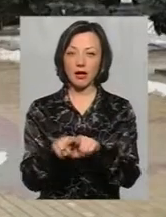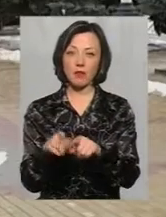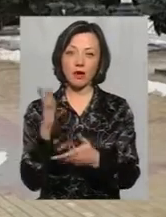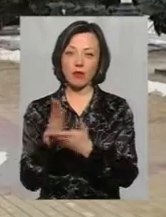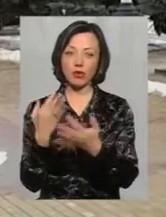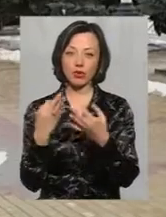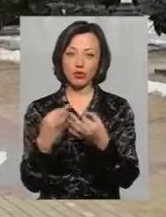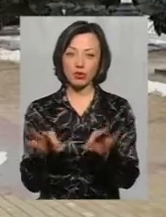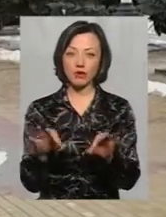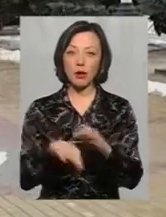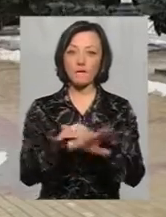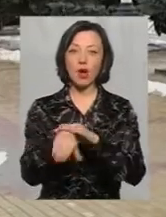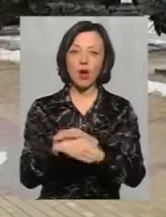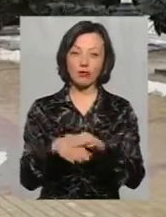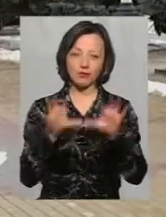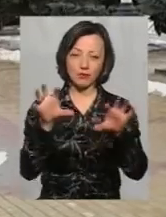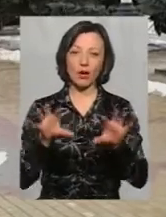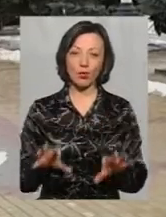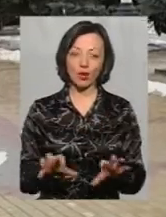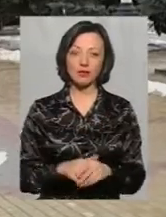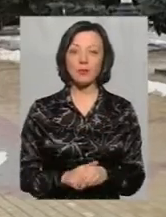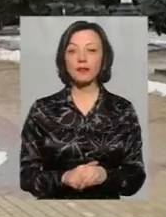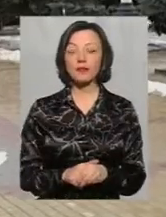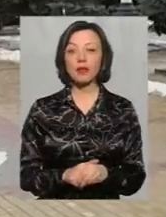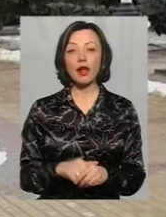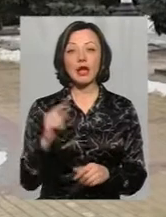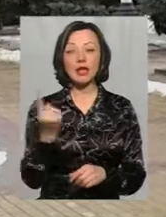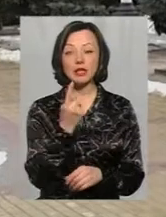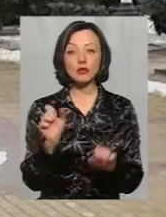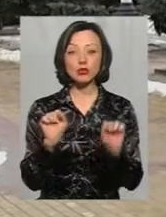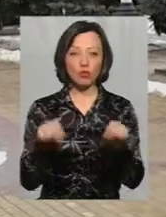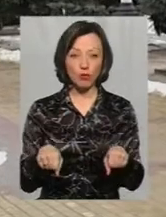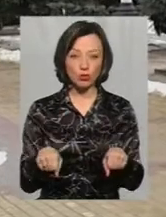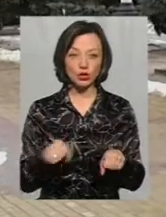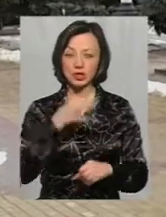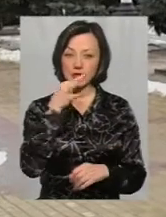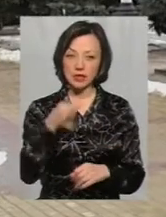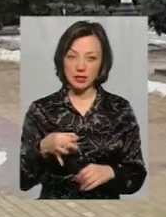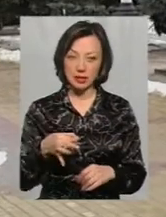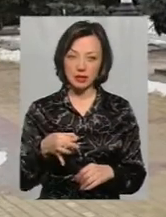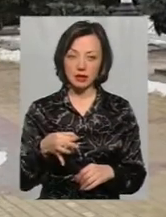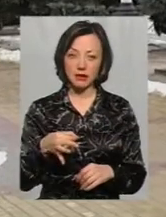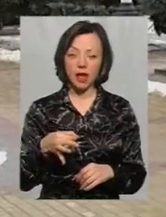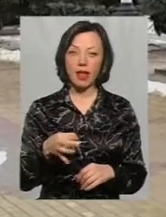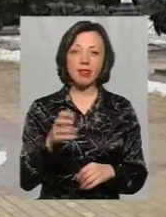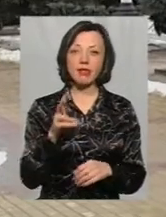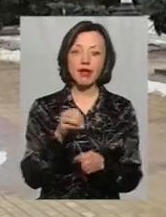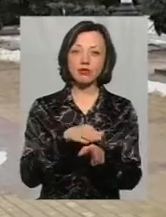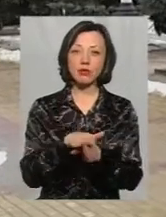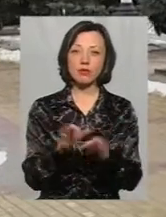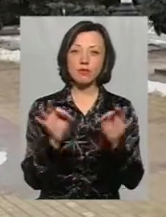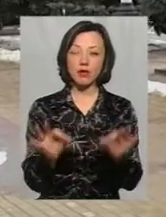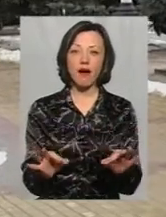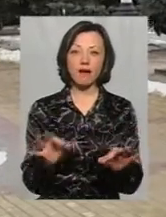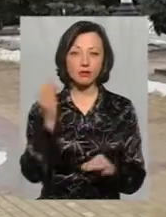дозволу. Певна прогала на правовому просторі. Єдине, що можна сказати, що не зовсім правильно виглядає мій